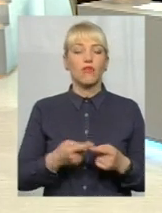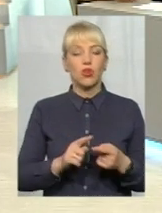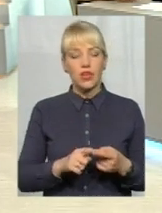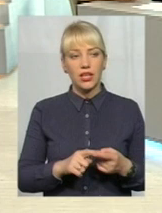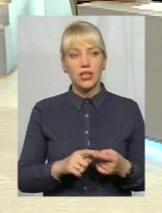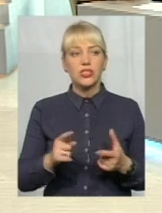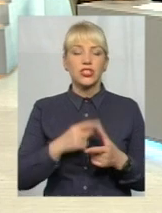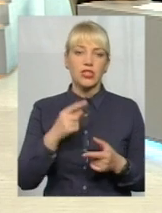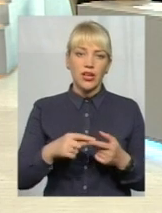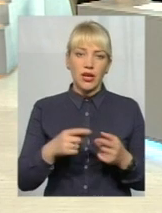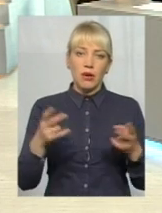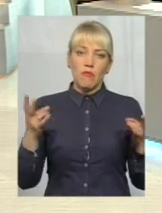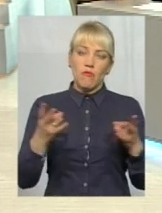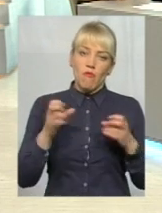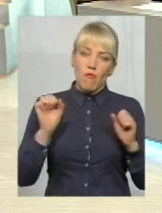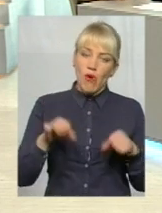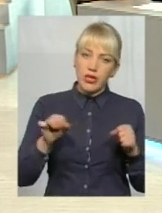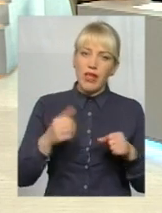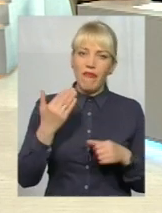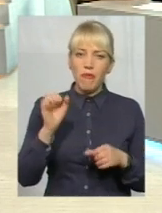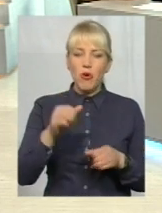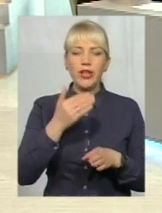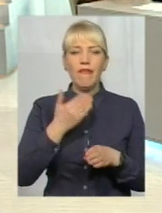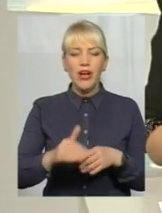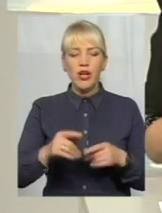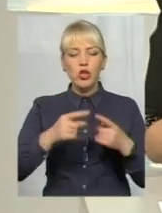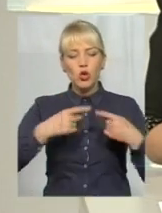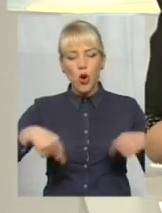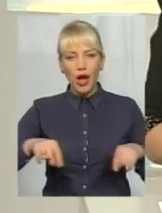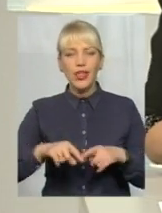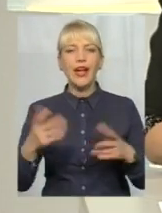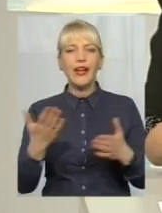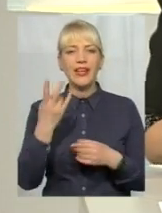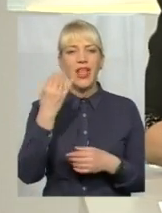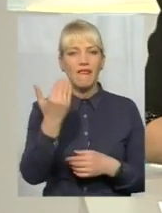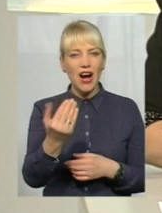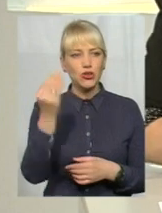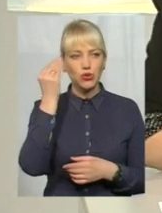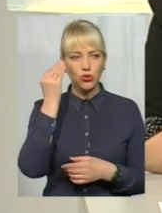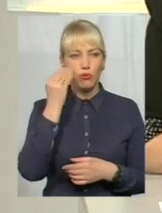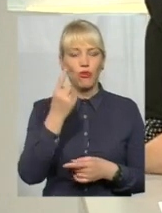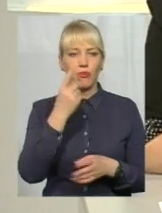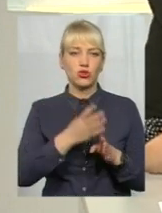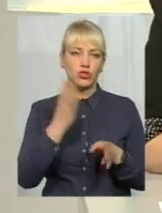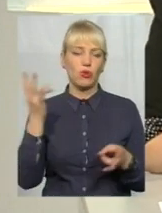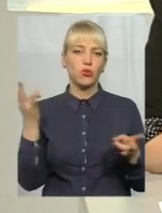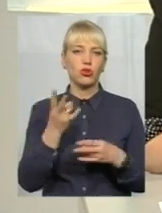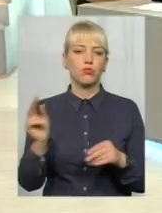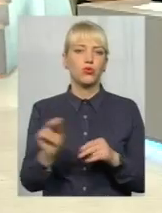можливо є, все ж таки, Ви можете виділити зони, які, на Вашу думку, от в першу чергу потребують зараз втручання?